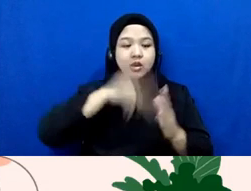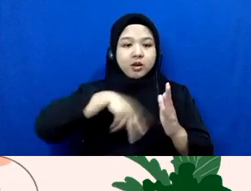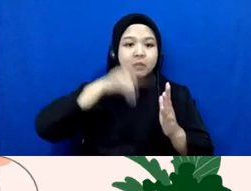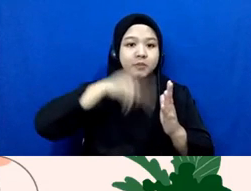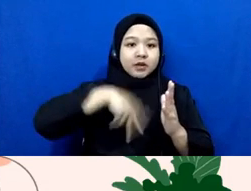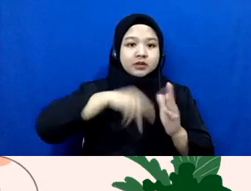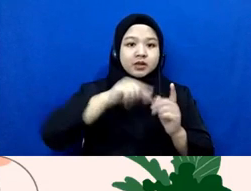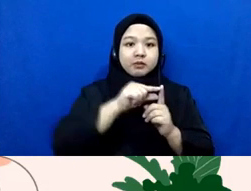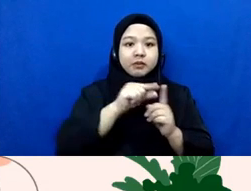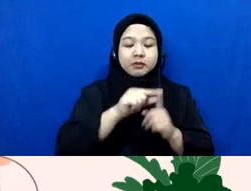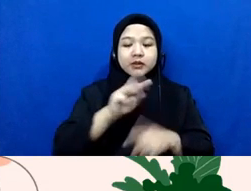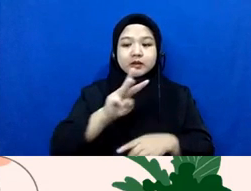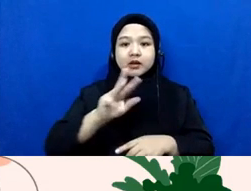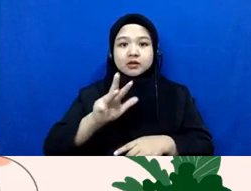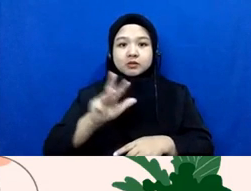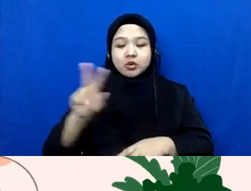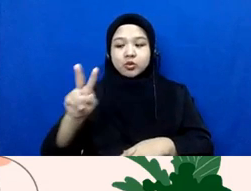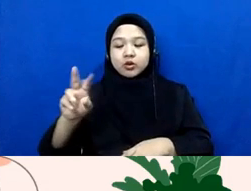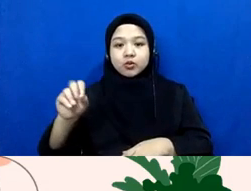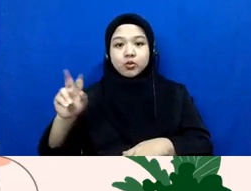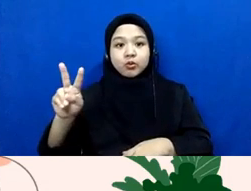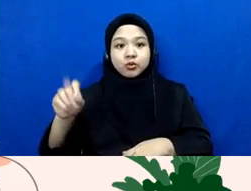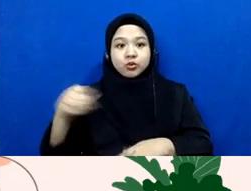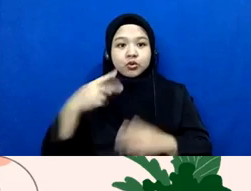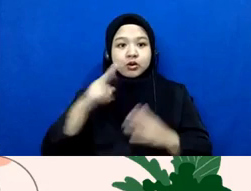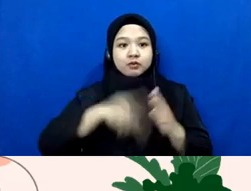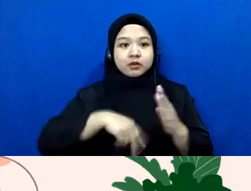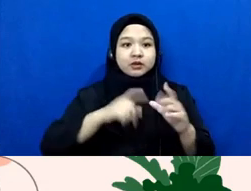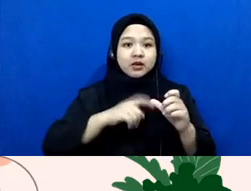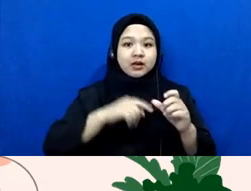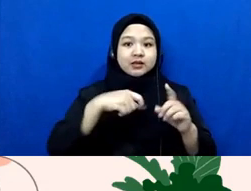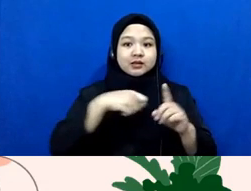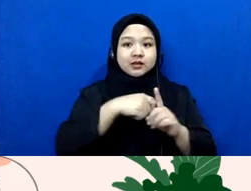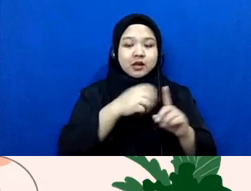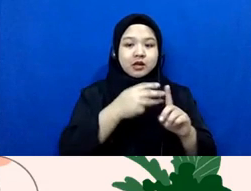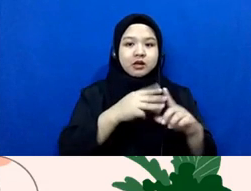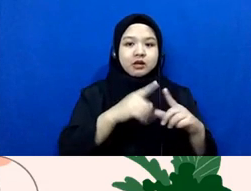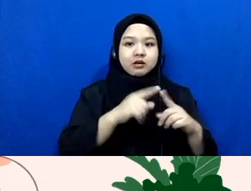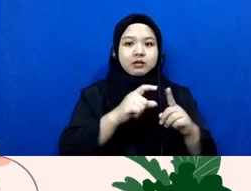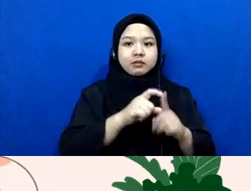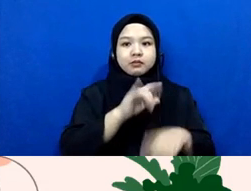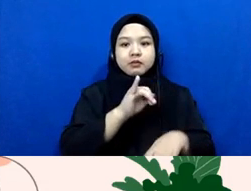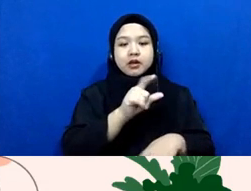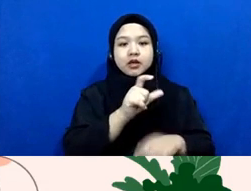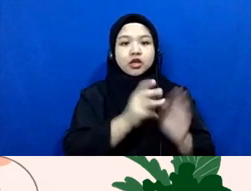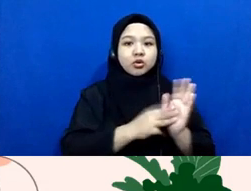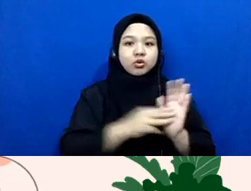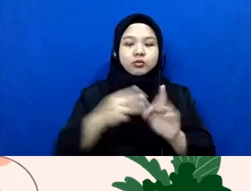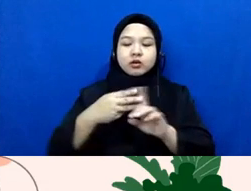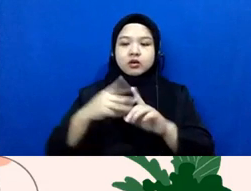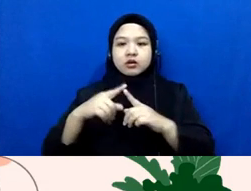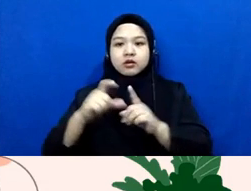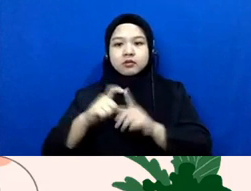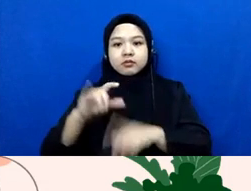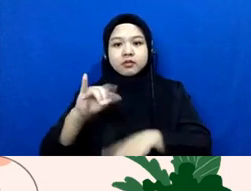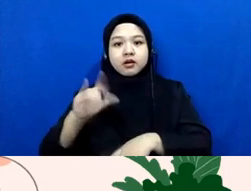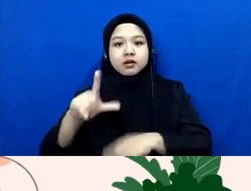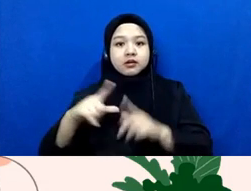PP39 2020 teman-teman sudah baca SK badilum badilaknya contohnya teman-teman jadi bisa